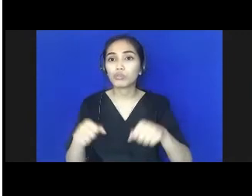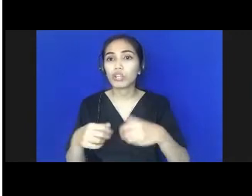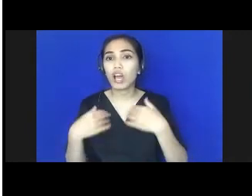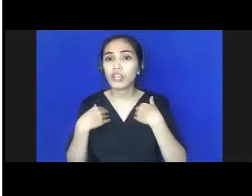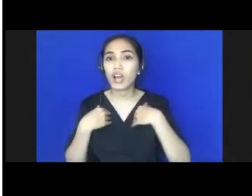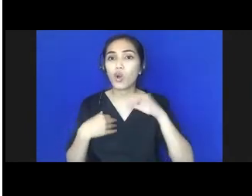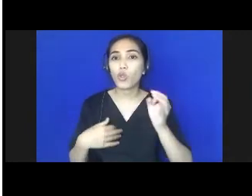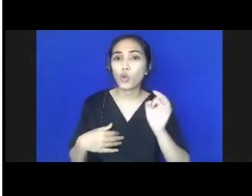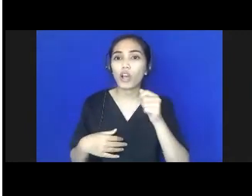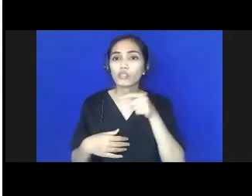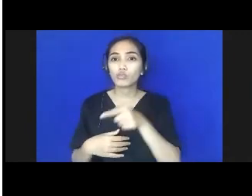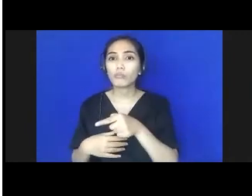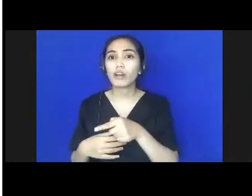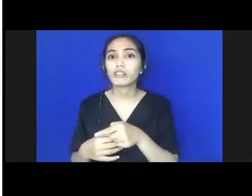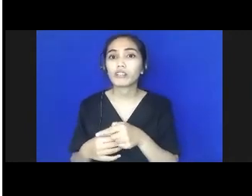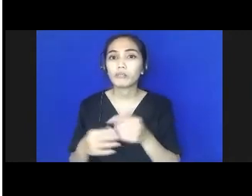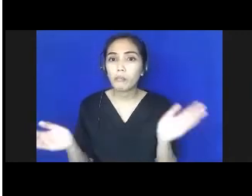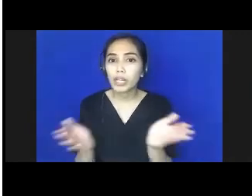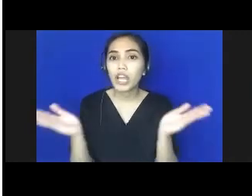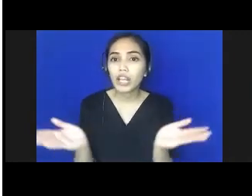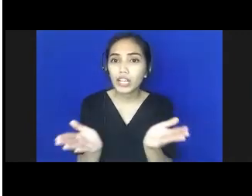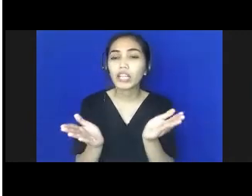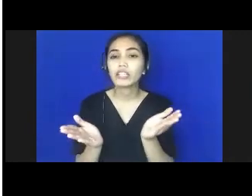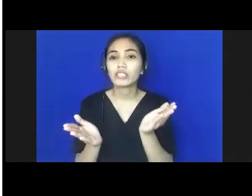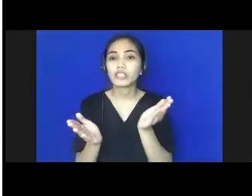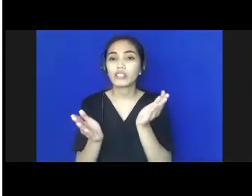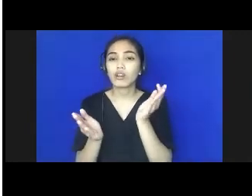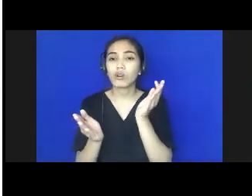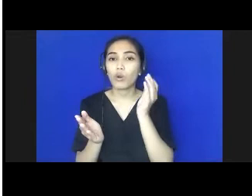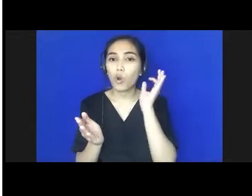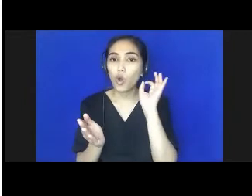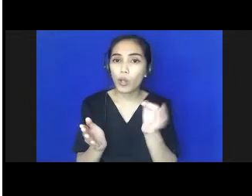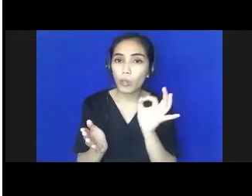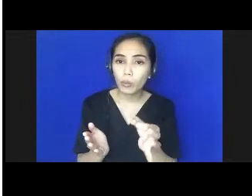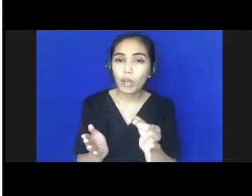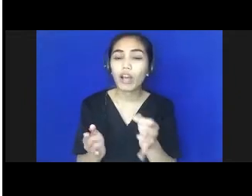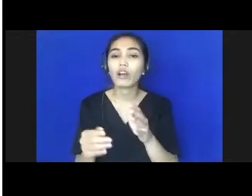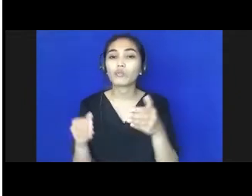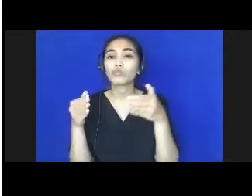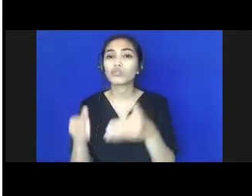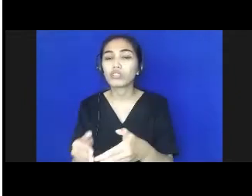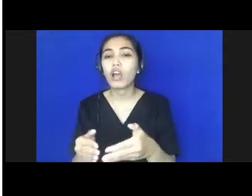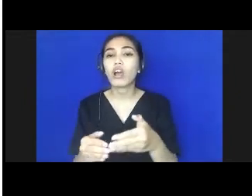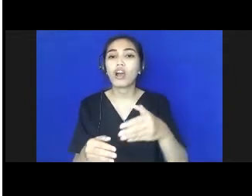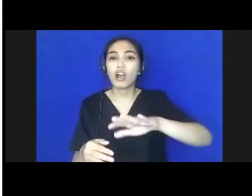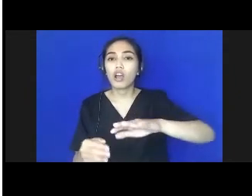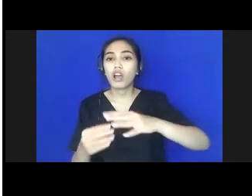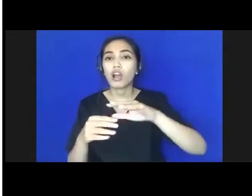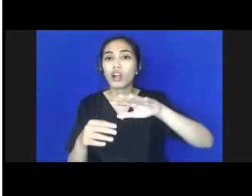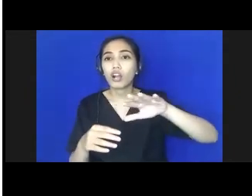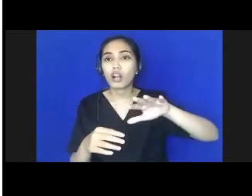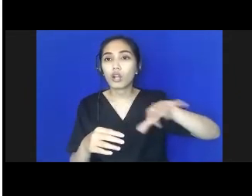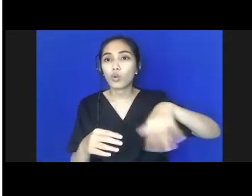oleh karena itu memperdayakan orang tua khususnya dari keluarga miskin adalah khas sangat penting menurut Jerry Berman.